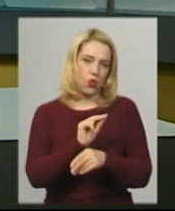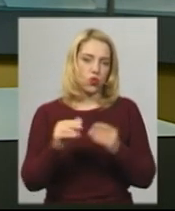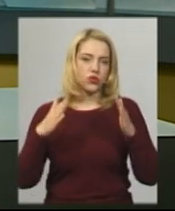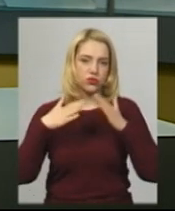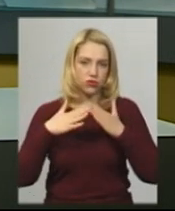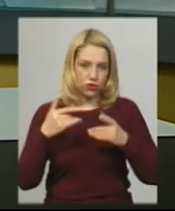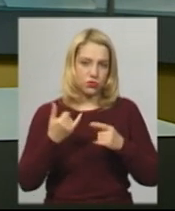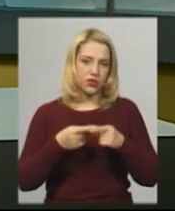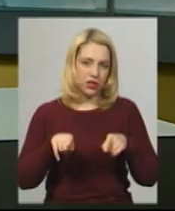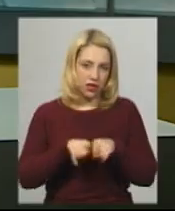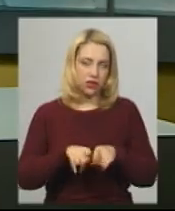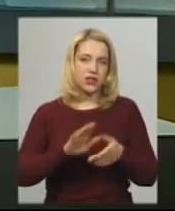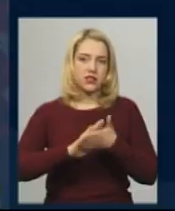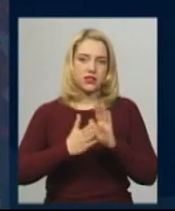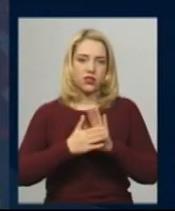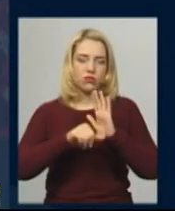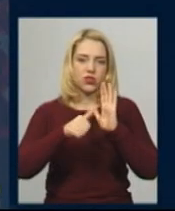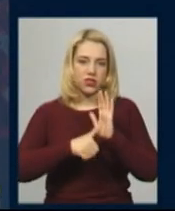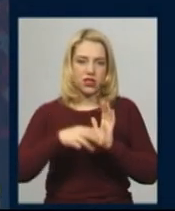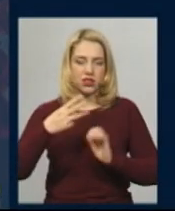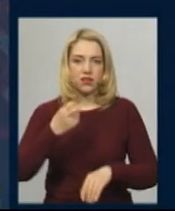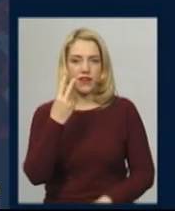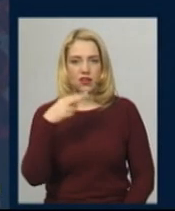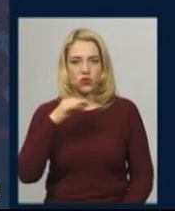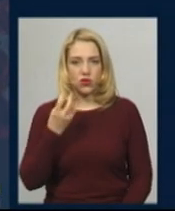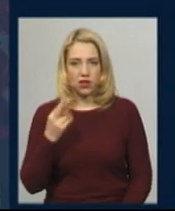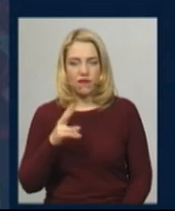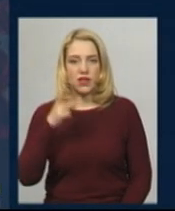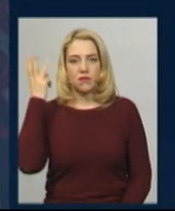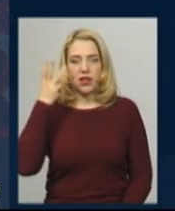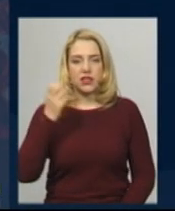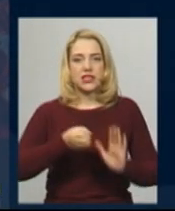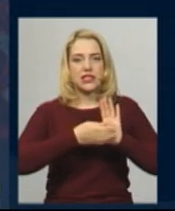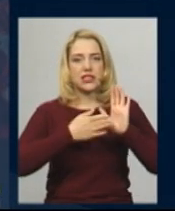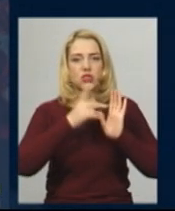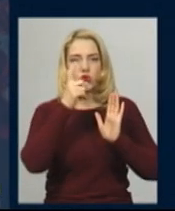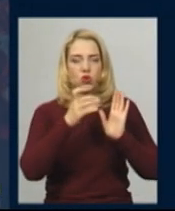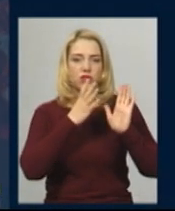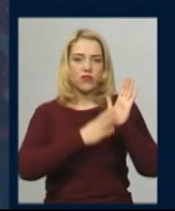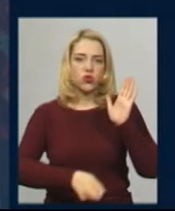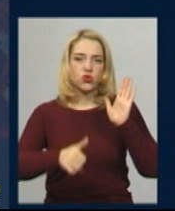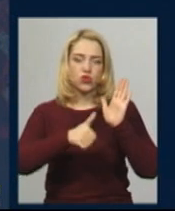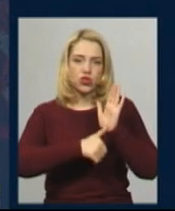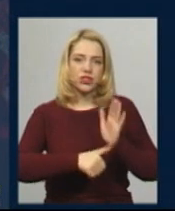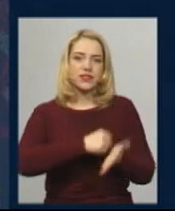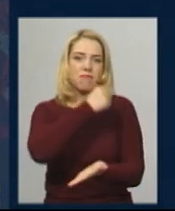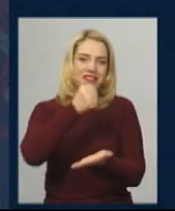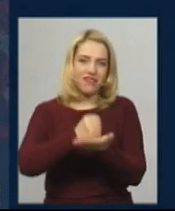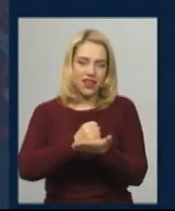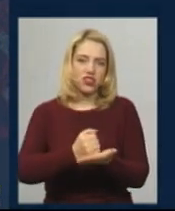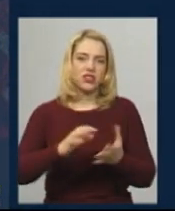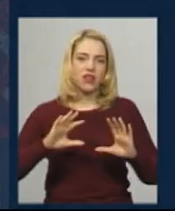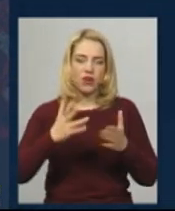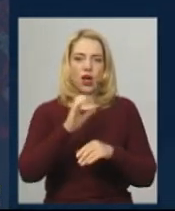останніми даними, станом на 16.30-12 травня на Хмельниччині зареєстровано 196 підтверджених випадків COVID